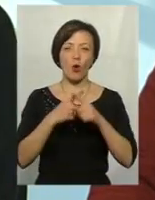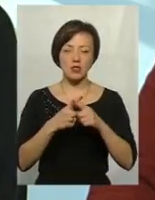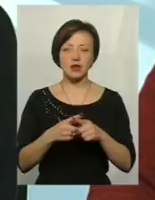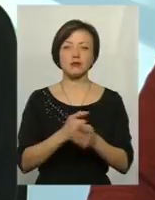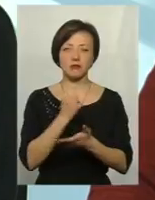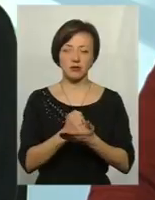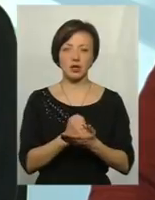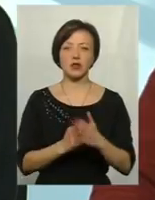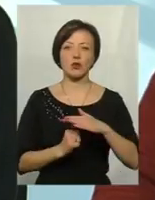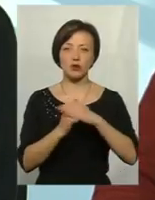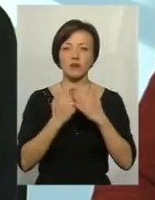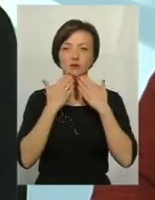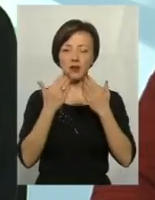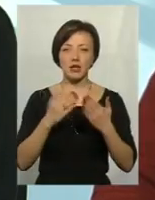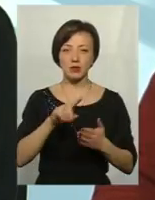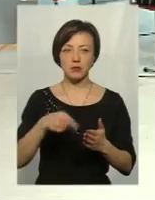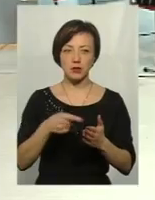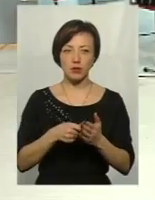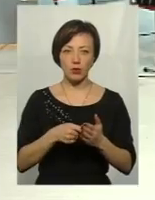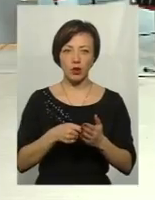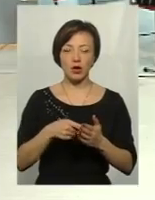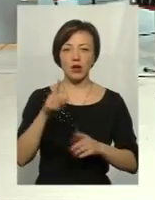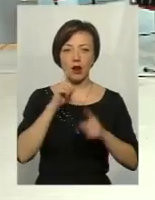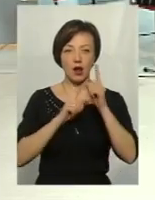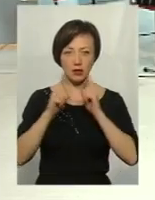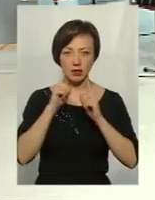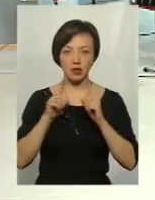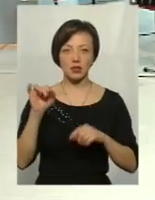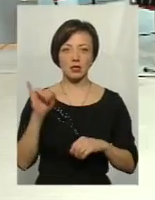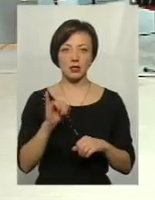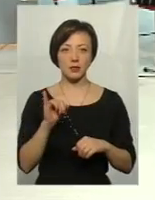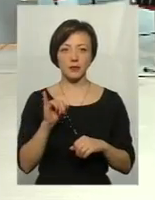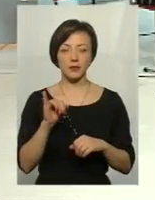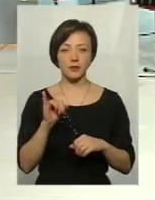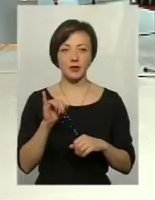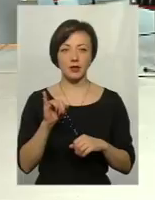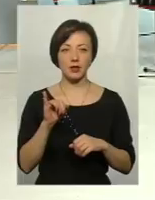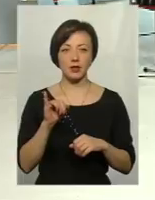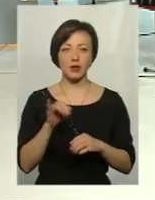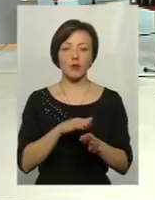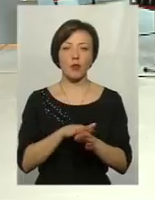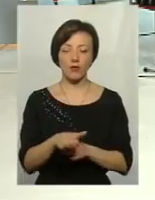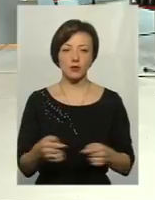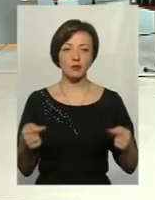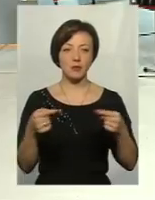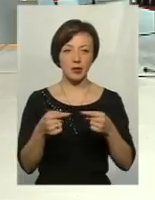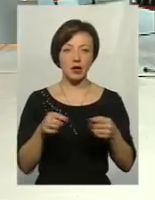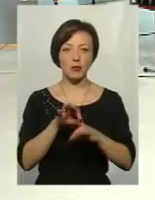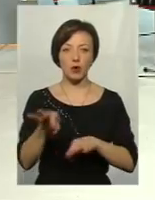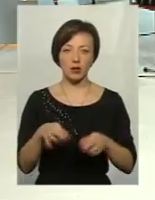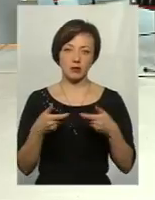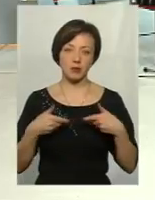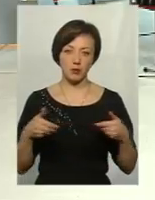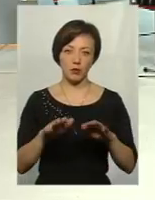Прийняли за основу звернення міської Хмельницької ради, і воно повністю співпадає з тим проєктом, який ми